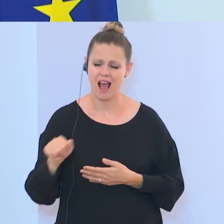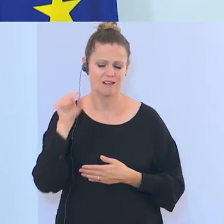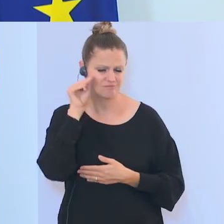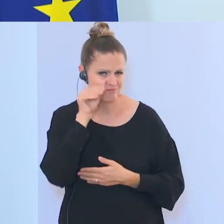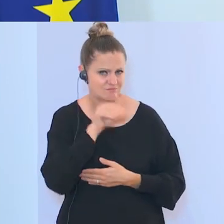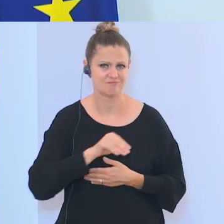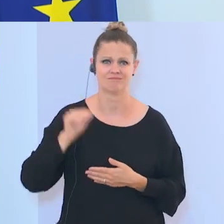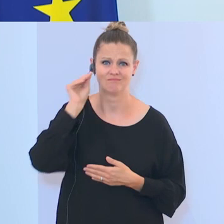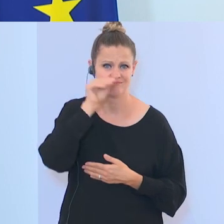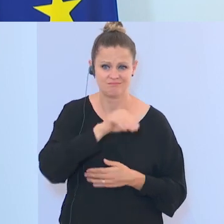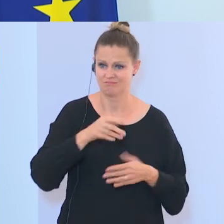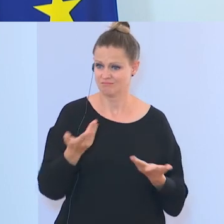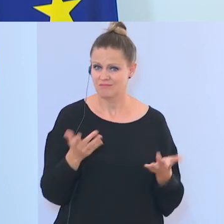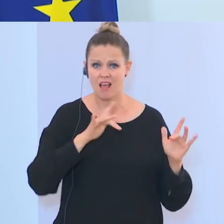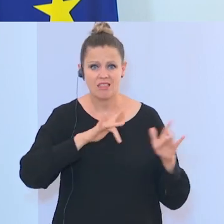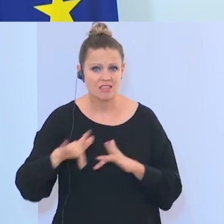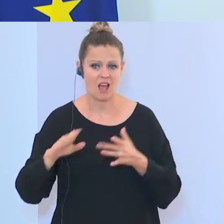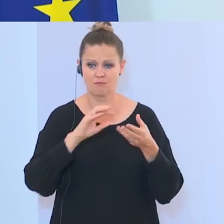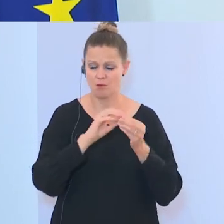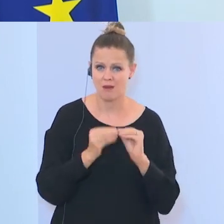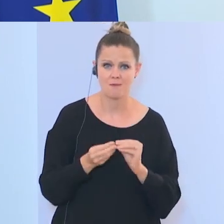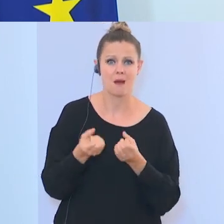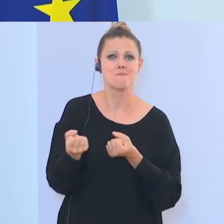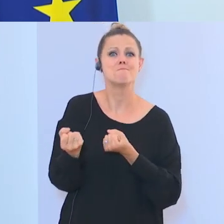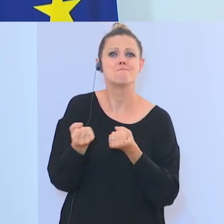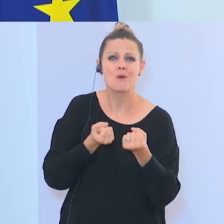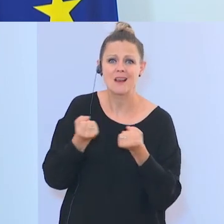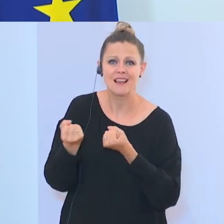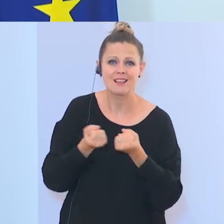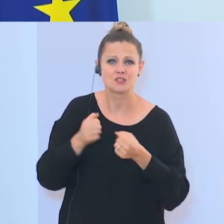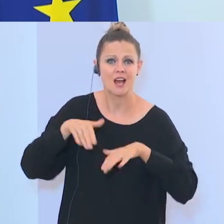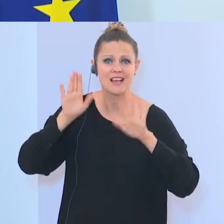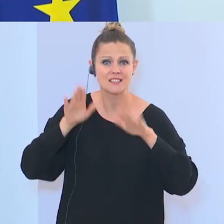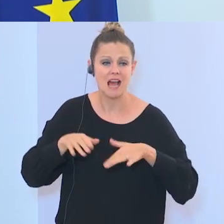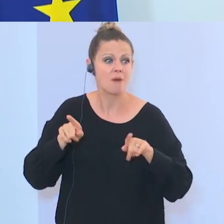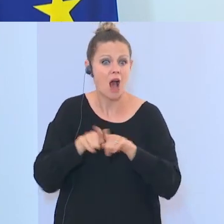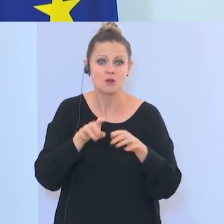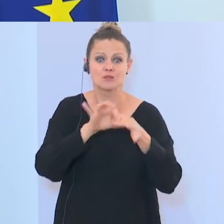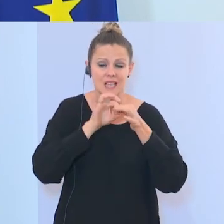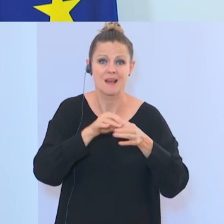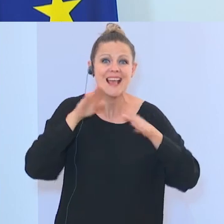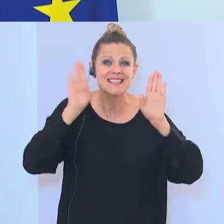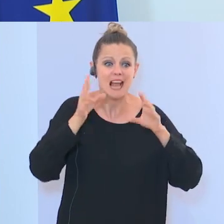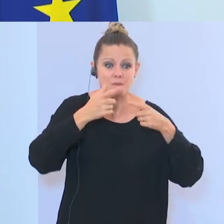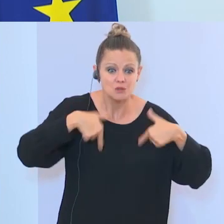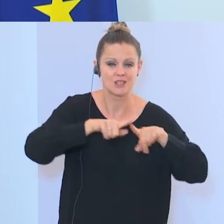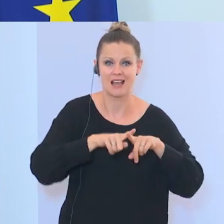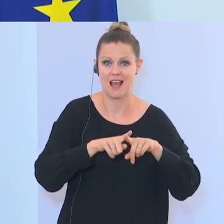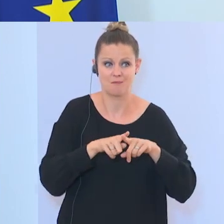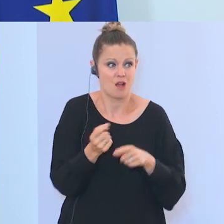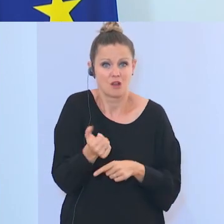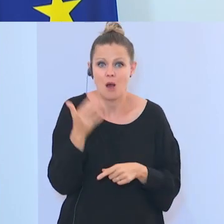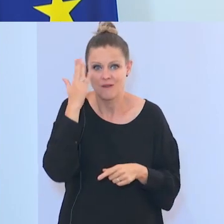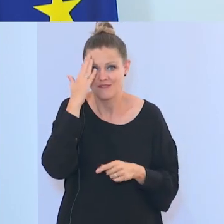ja wir haben ein Problem mit dem politischen Islam, auch in den islamischen Ländern, aber wir wissen wenig darüber und vor allem der politische